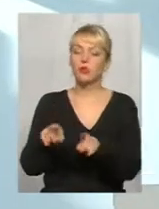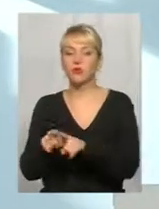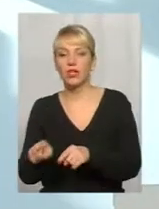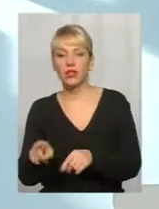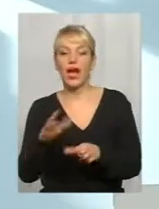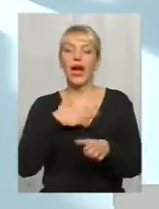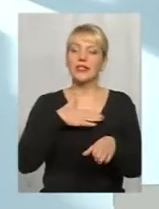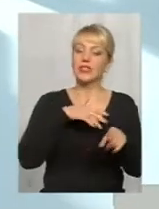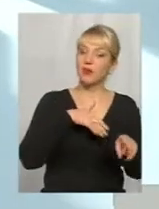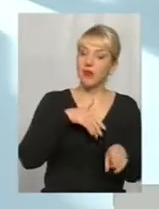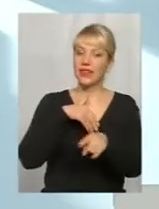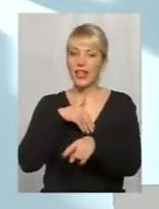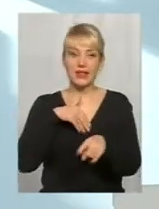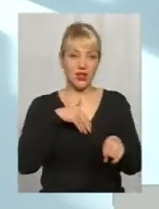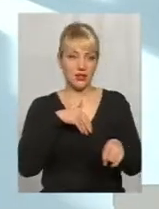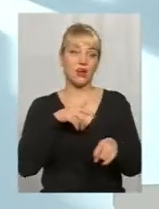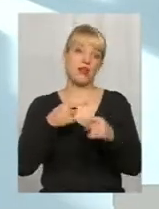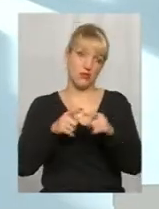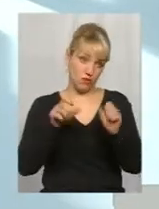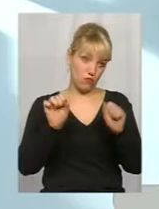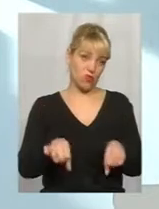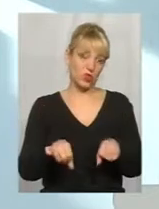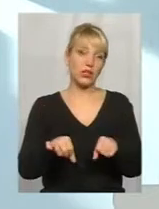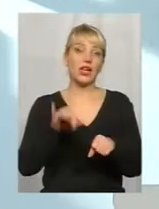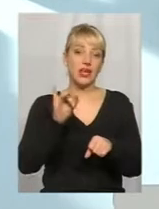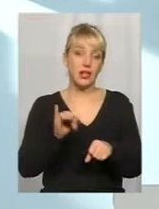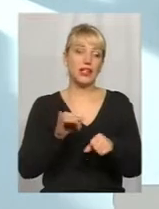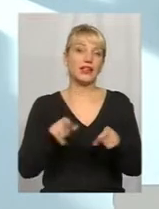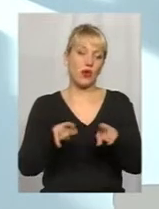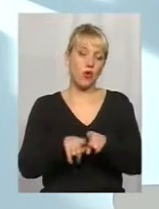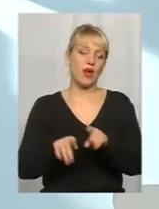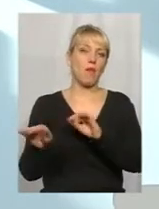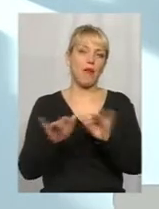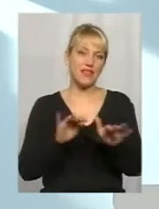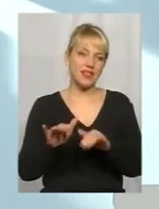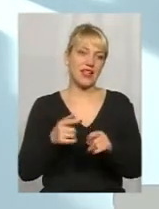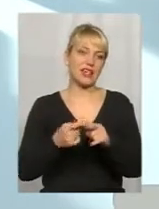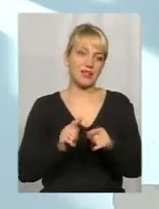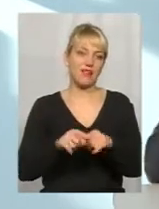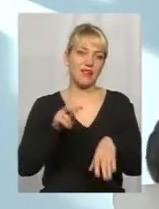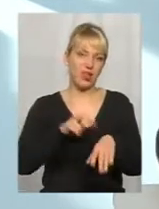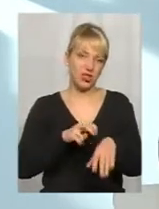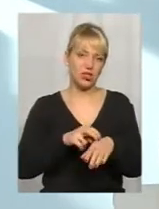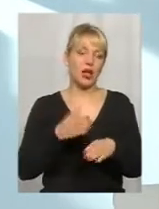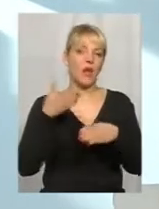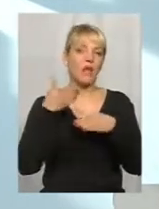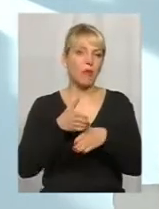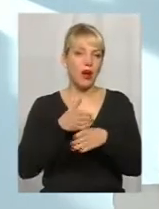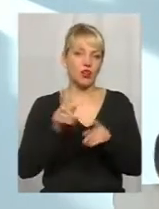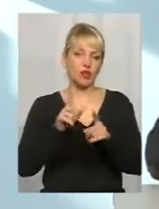зачем это, вы вполне спокойно, корректно можете. Более того, такое поведение пациента всегда стимулирует врача к тому, чтобы